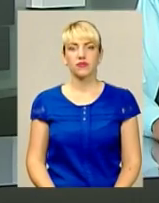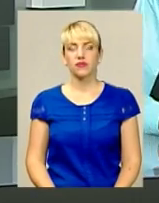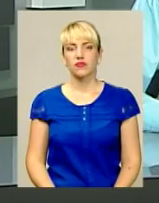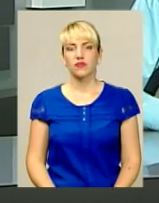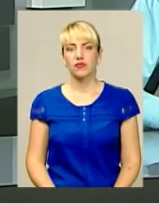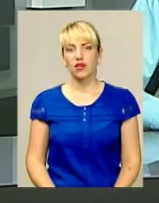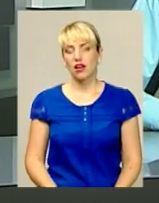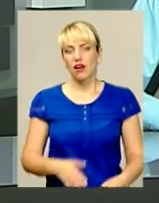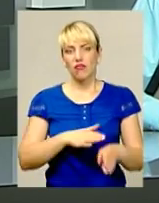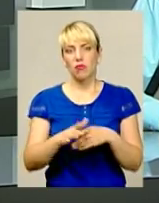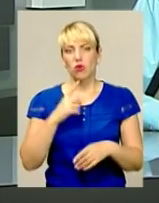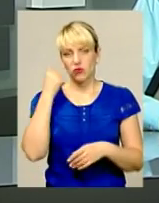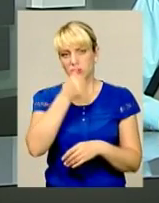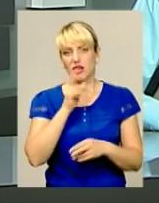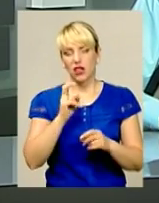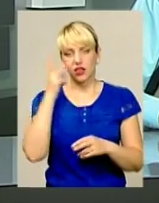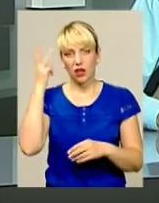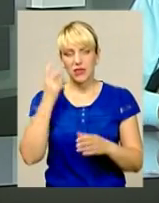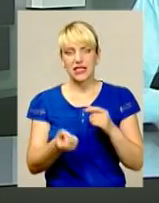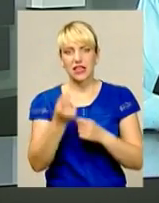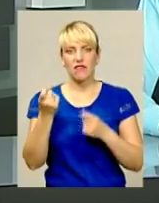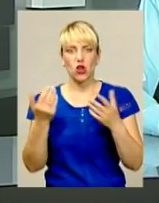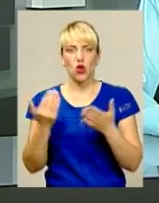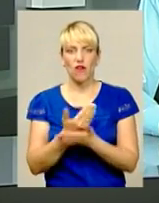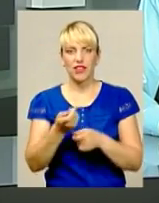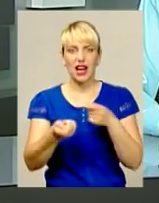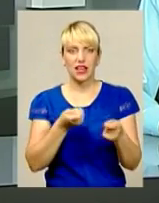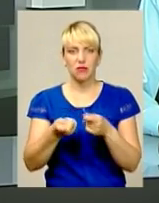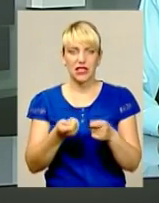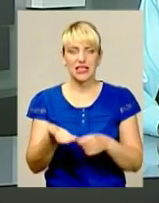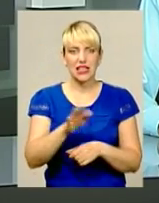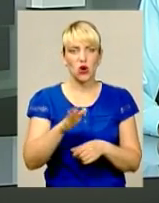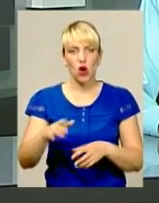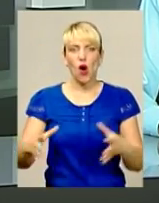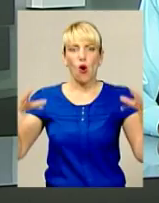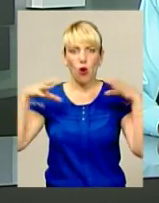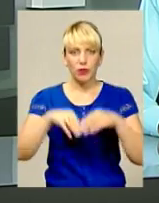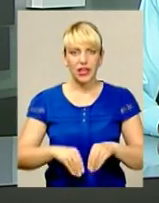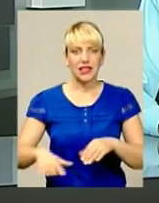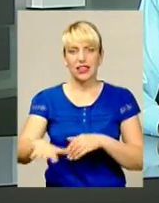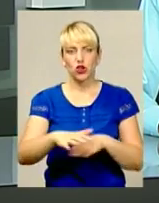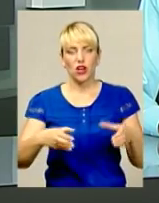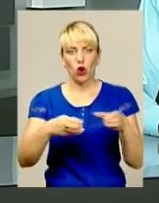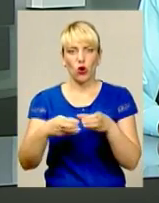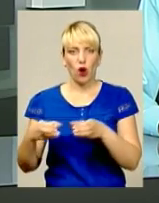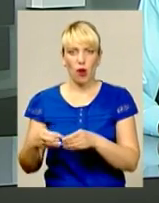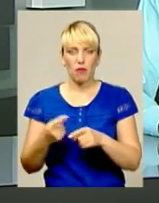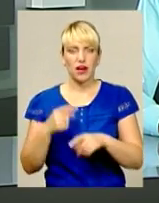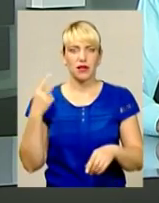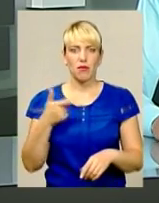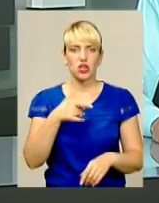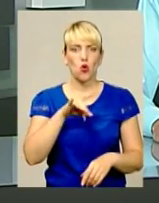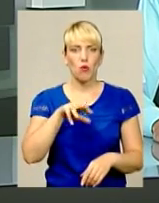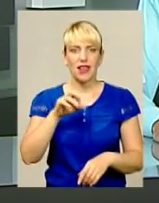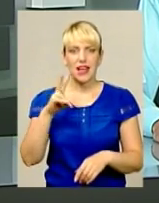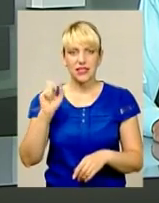Виповнюється рівно рік, як на Хмельниччині з'явилися нові адміністративні одиниці, об'єднані територіальні громади. Серед перших – Гуменецька,